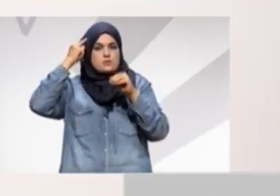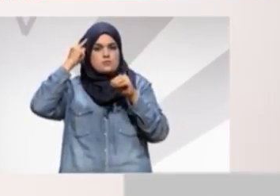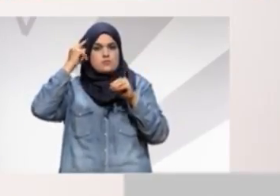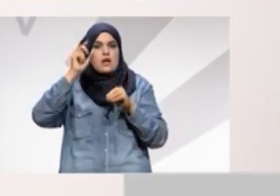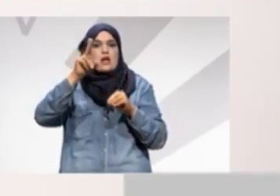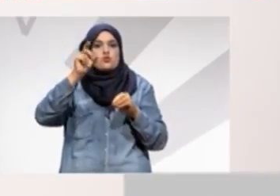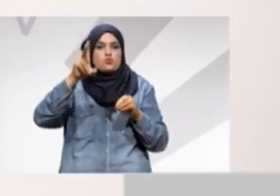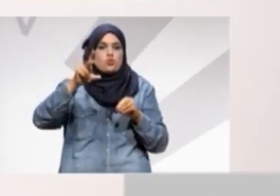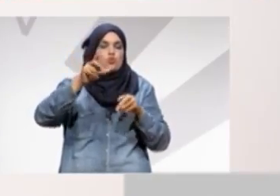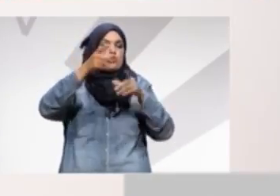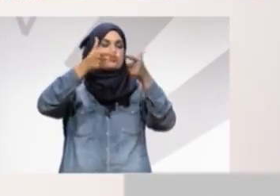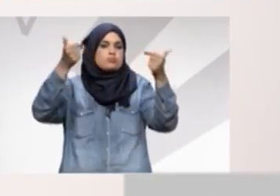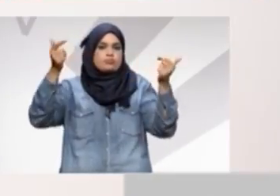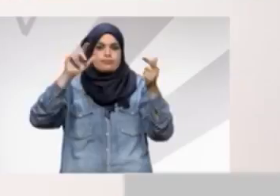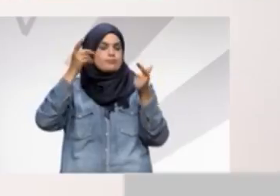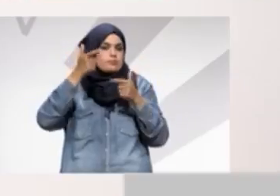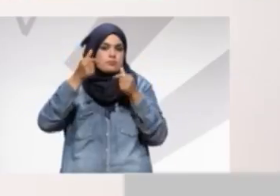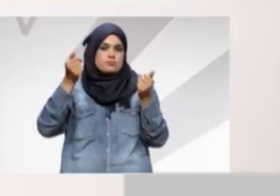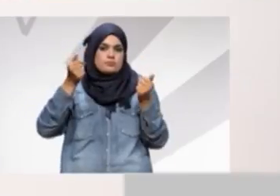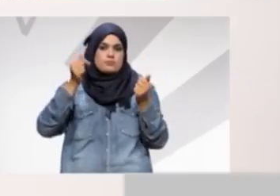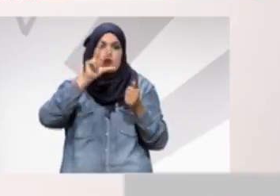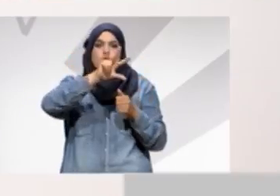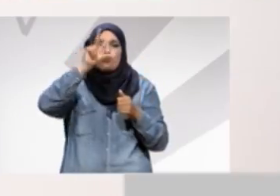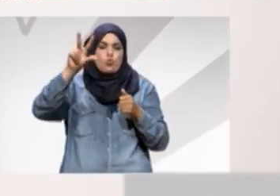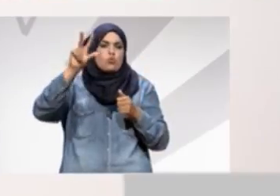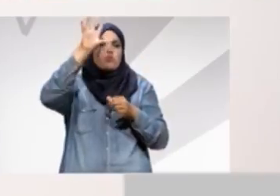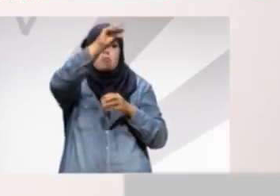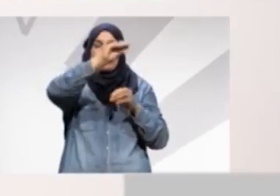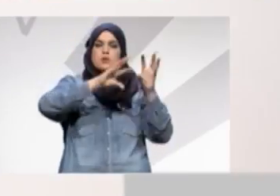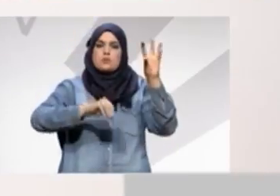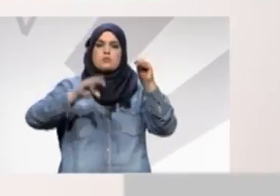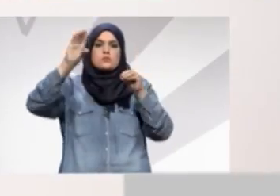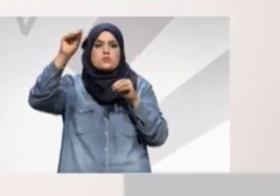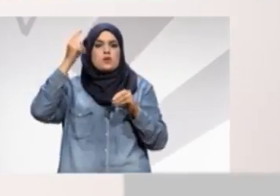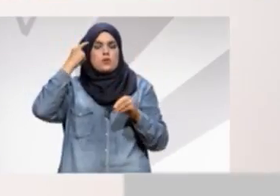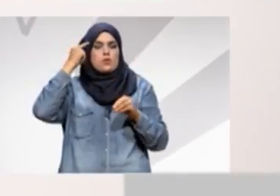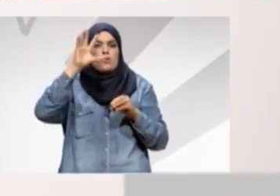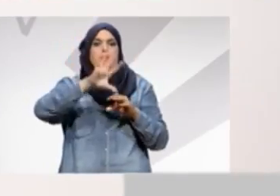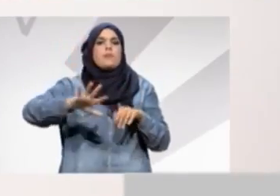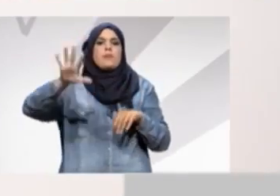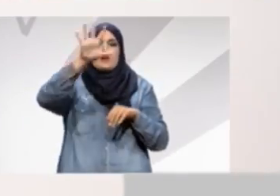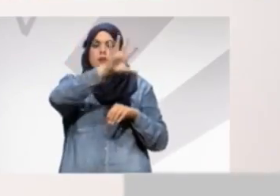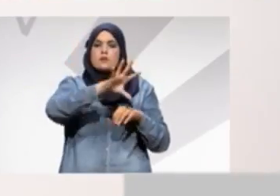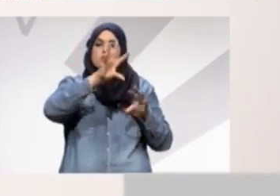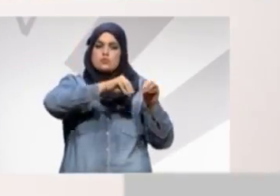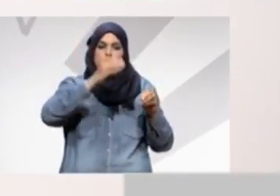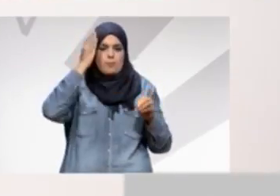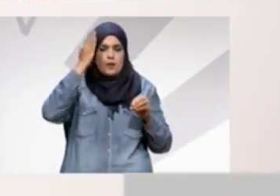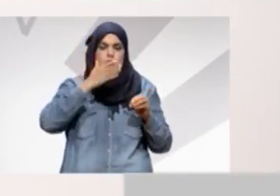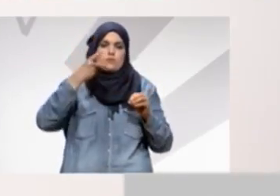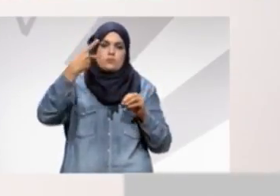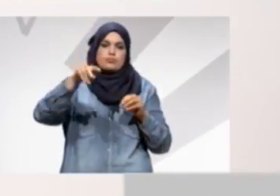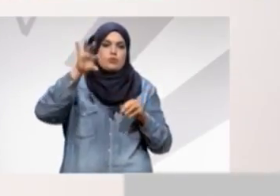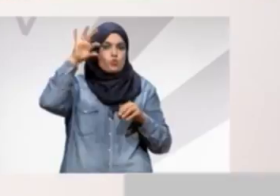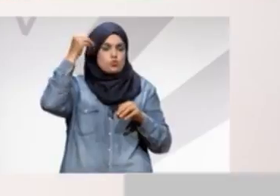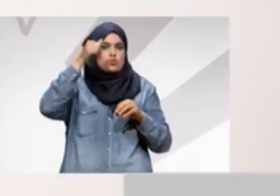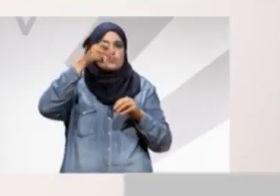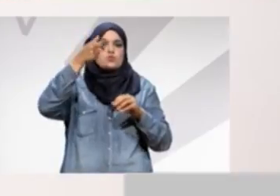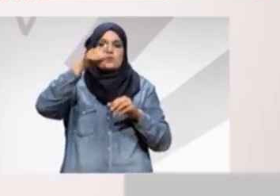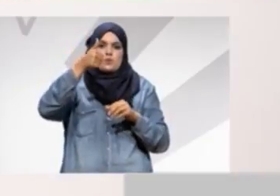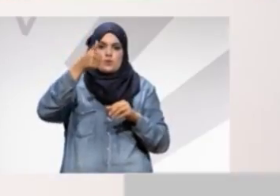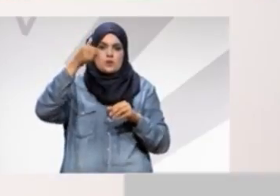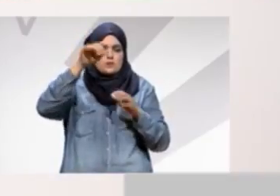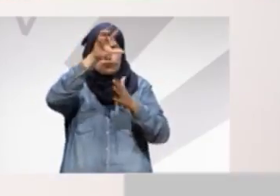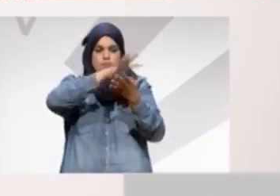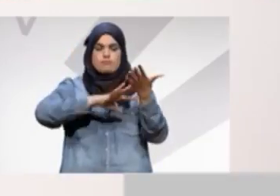الواهمة اليونسي من بنت جبل الجلود فيها شمس الدين الجلسي والد الوردية وفيها ريال بن عثمان من المدينة وباب سويقة فيها سلاحة من الحرارية